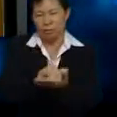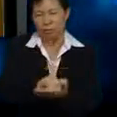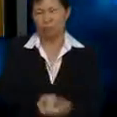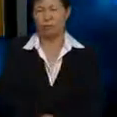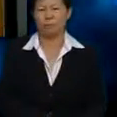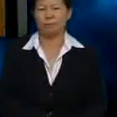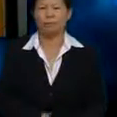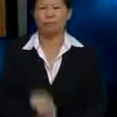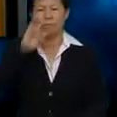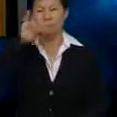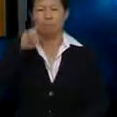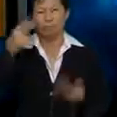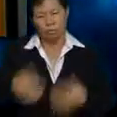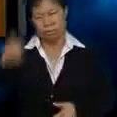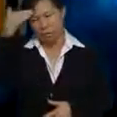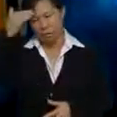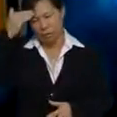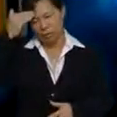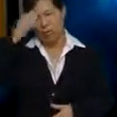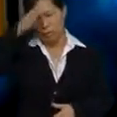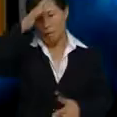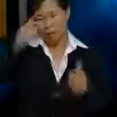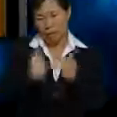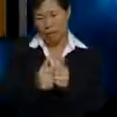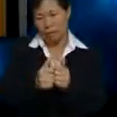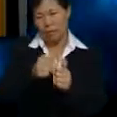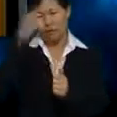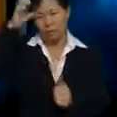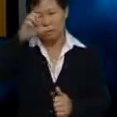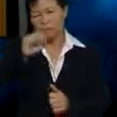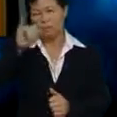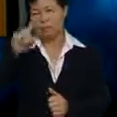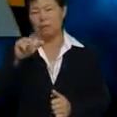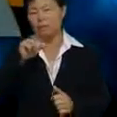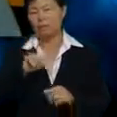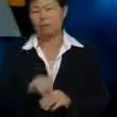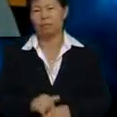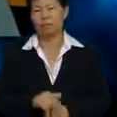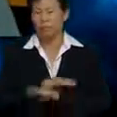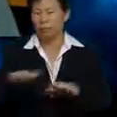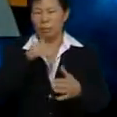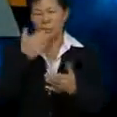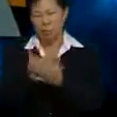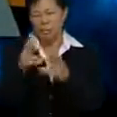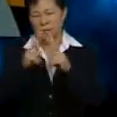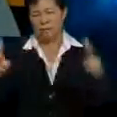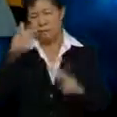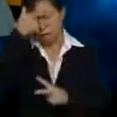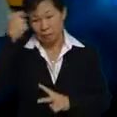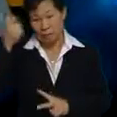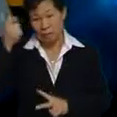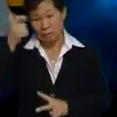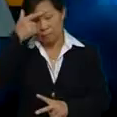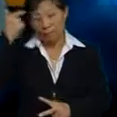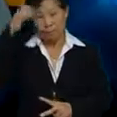Sebenarnya Julia tahu Hubungan arwah abah Dengan Cik Syed tu bukannya baik sangat Sebab Yelah